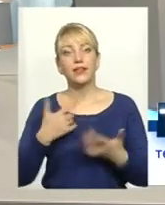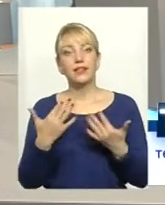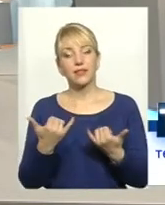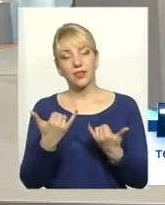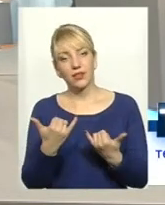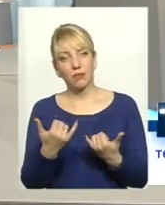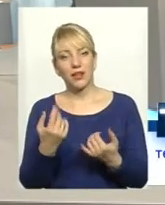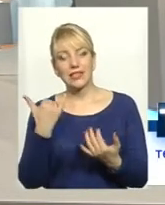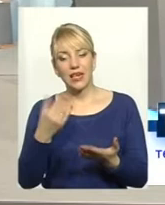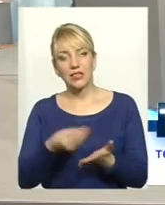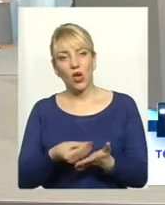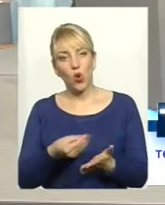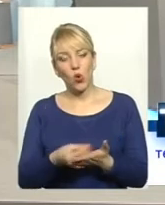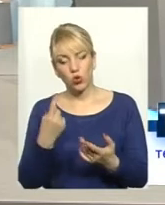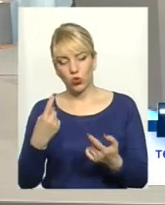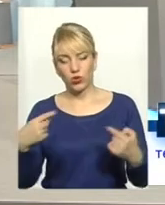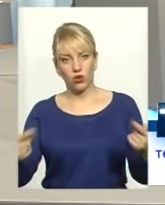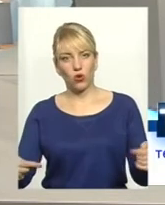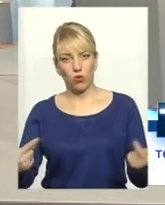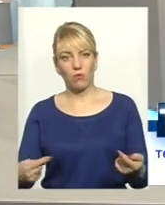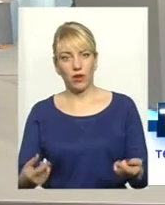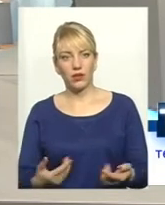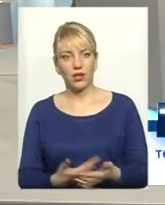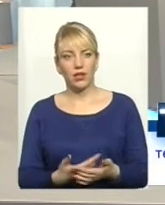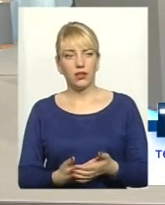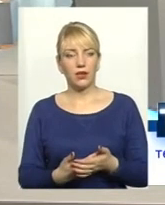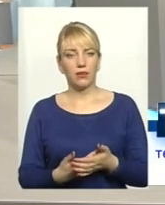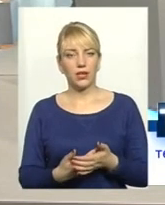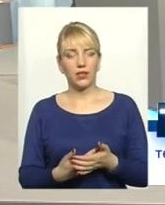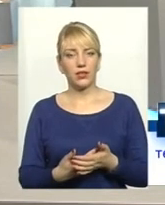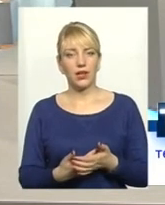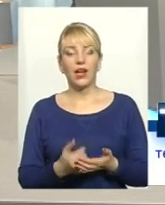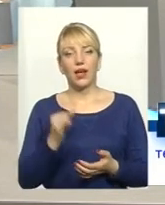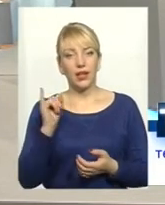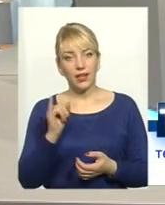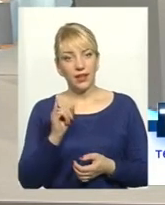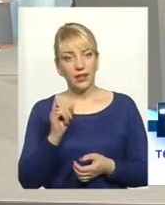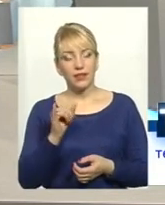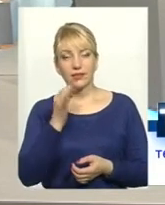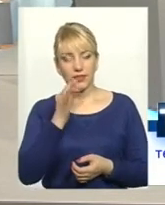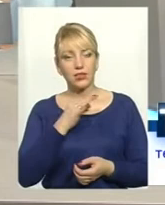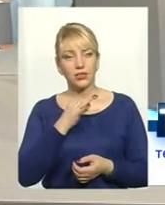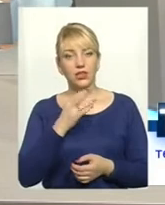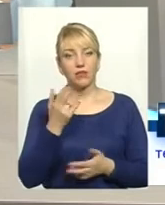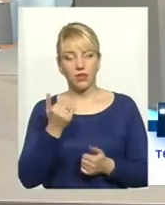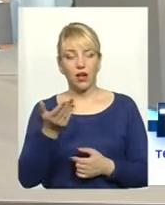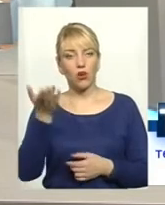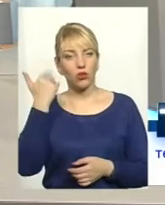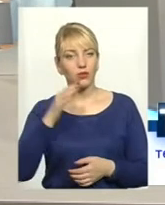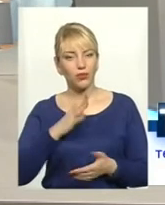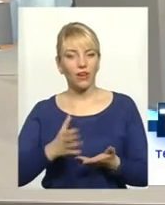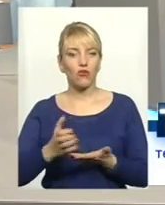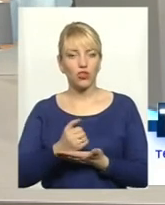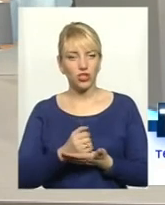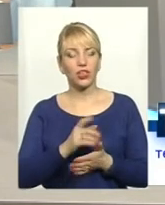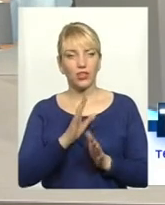коштує цей комбайн? Клас, там, Джон Діл і прочее. І скажіть, будь ласка, да, колись вручає, які були, такі